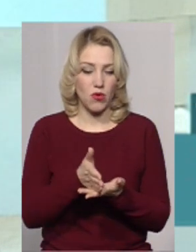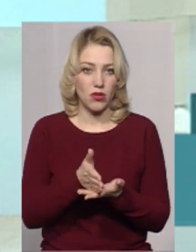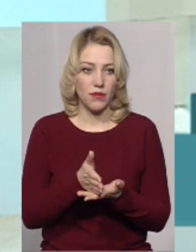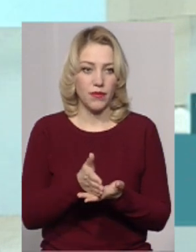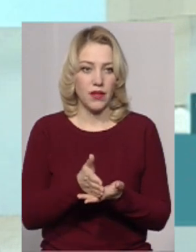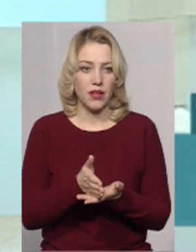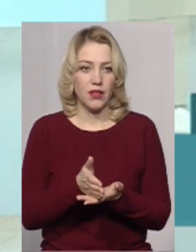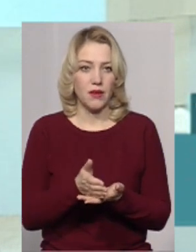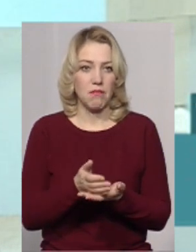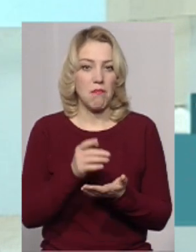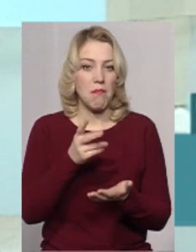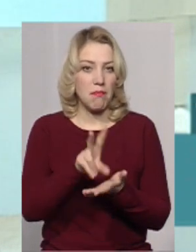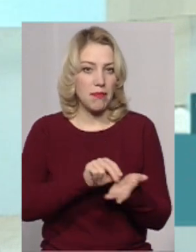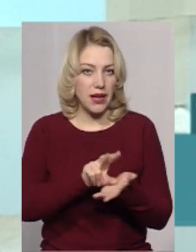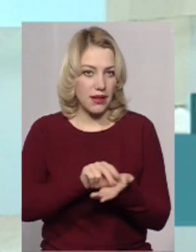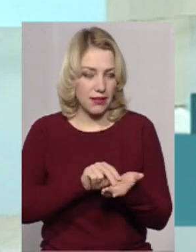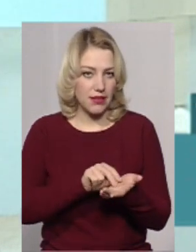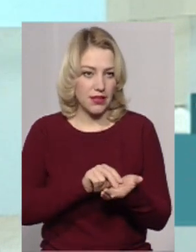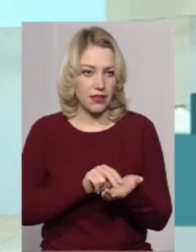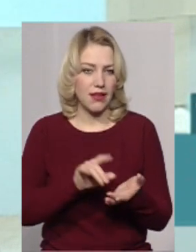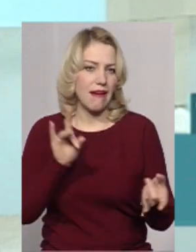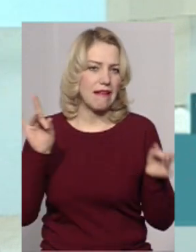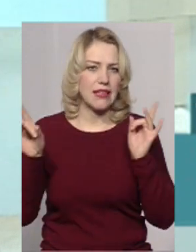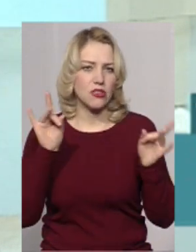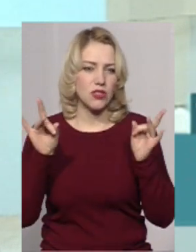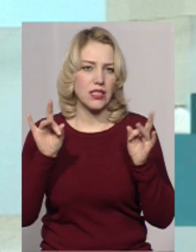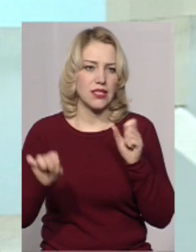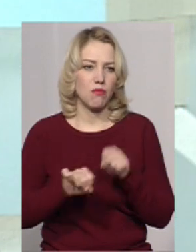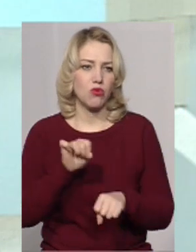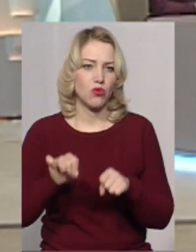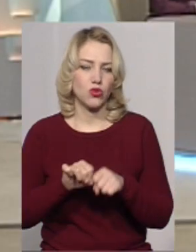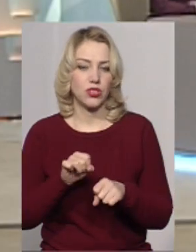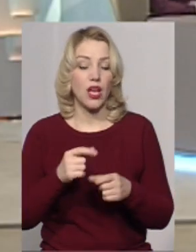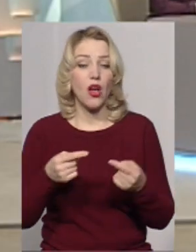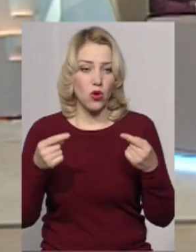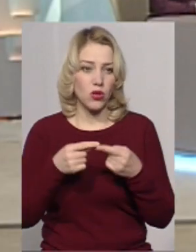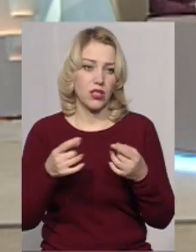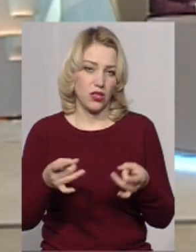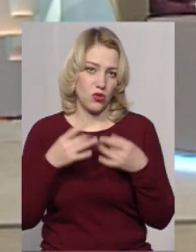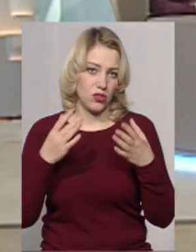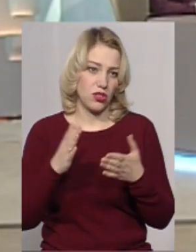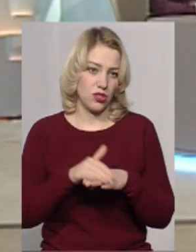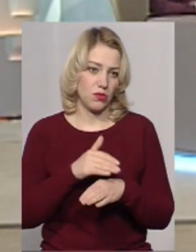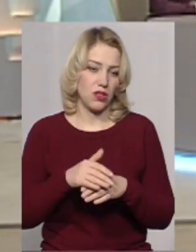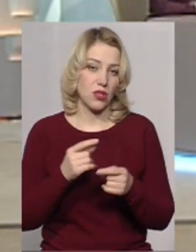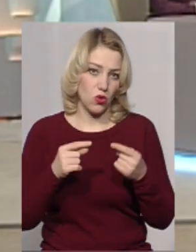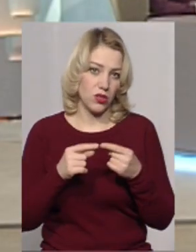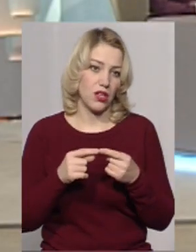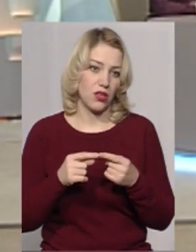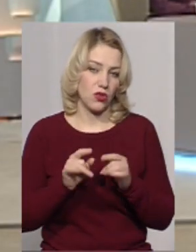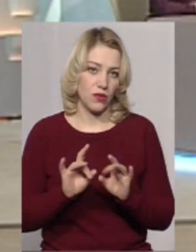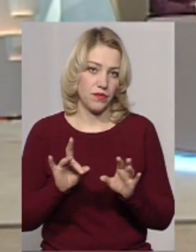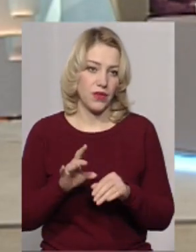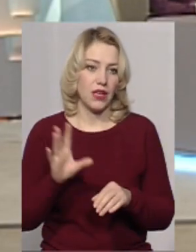ряд характерних прикладів, ряд резонансних таких порушень. от конкретні, назвіть, будь ласка, бо цікаво дізнатися. Конкретніше.